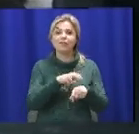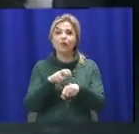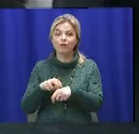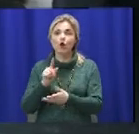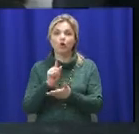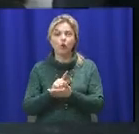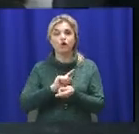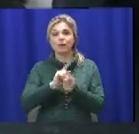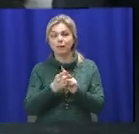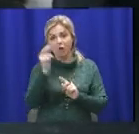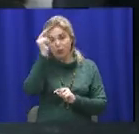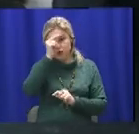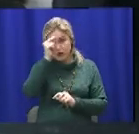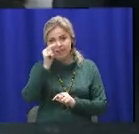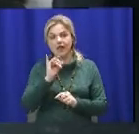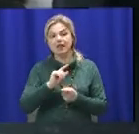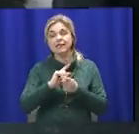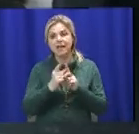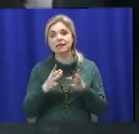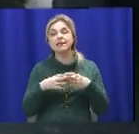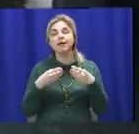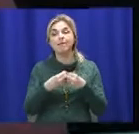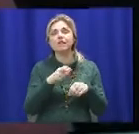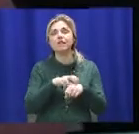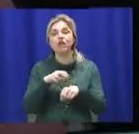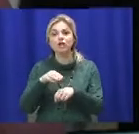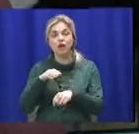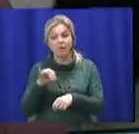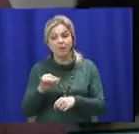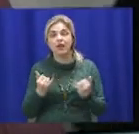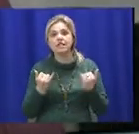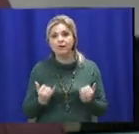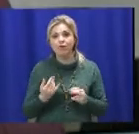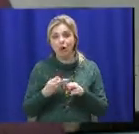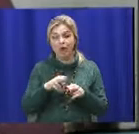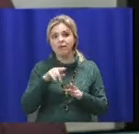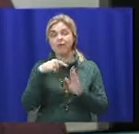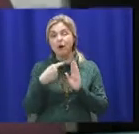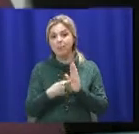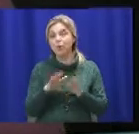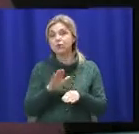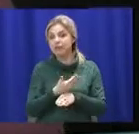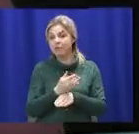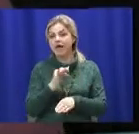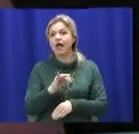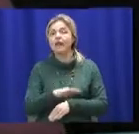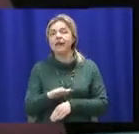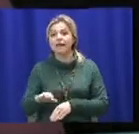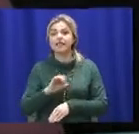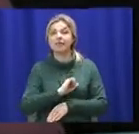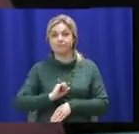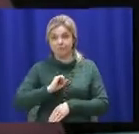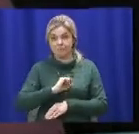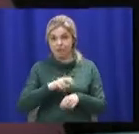переучиться і стати семейними врачами. На сьогоднішній день этот вопрос снят. І педиатри у нас остаються в